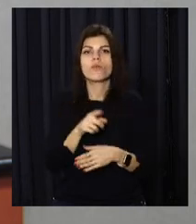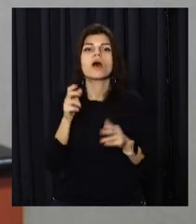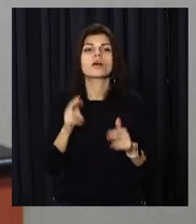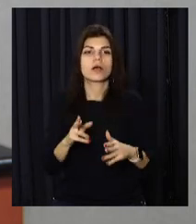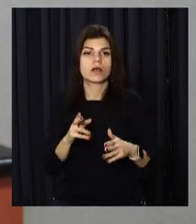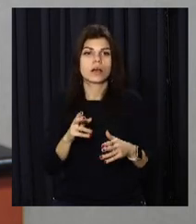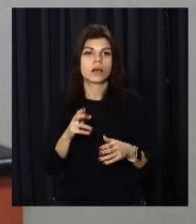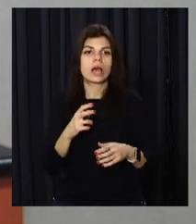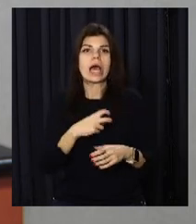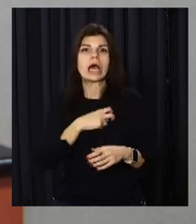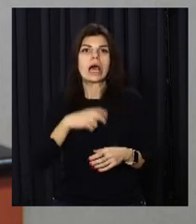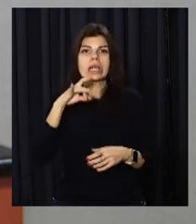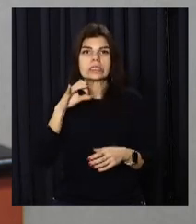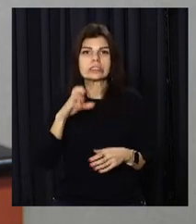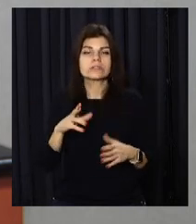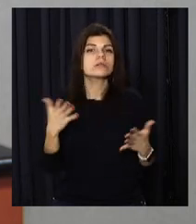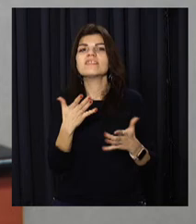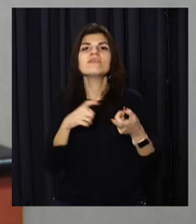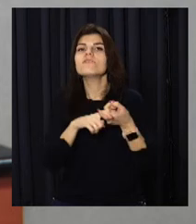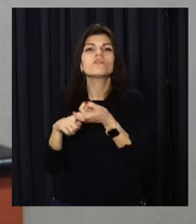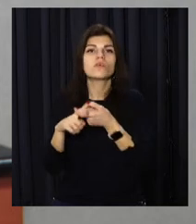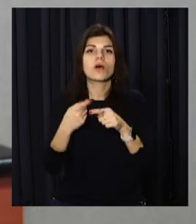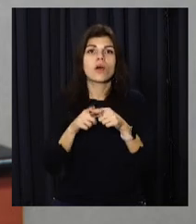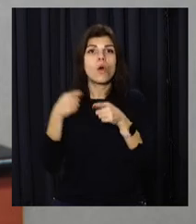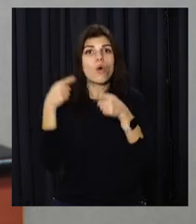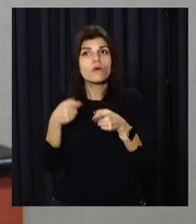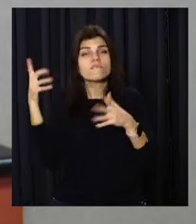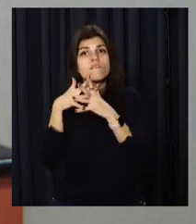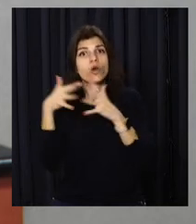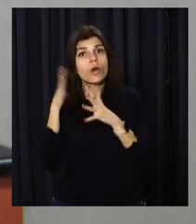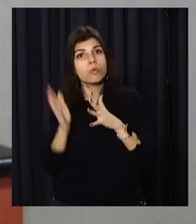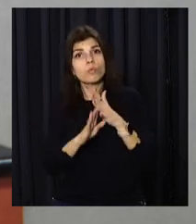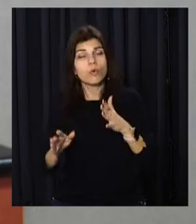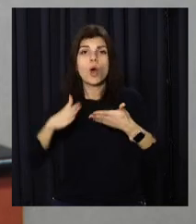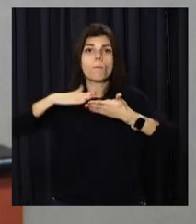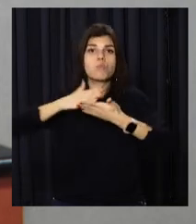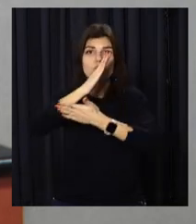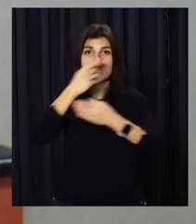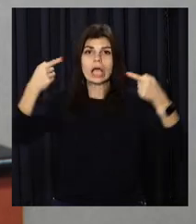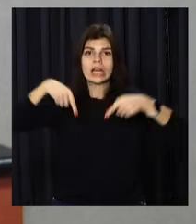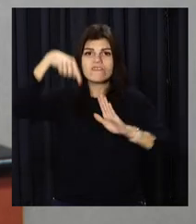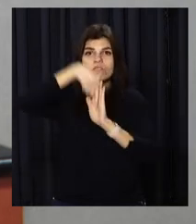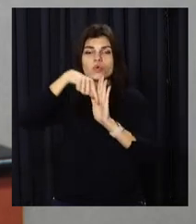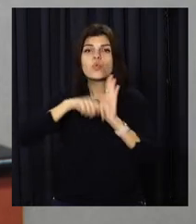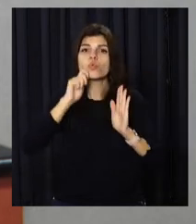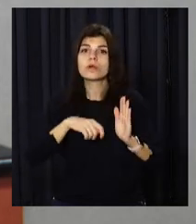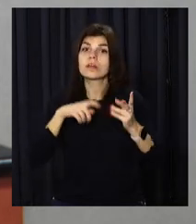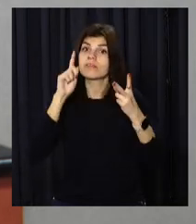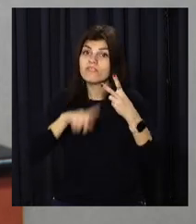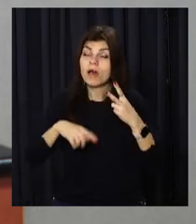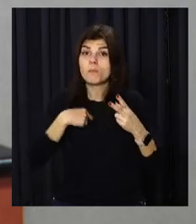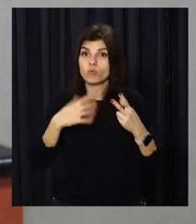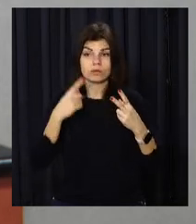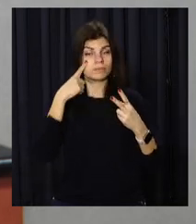основні ризкові фактори. Основні ризкові фактори – це угроза війни раз, політичний кризис в Україні два, ми його вже